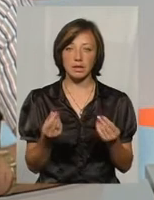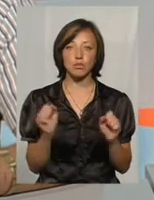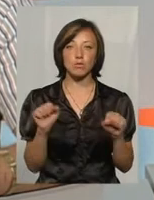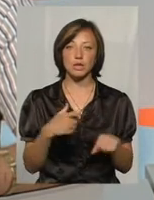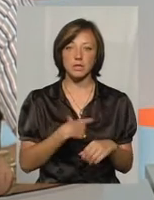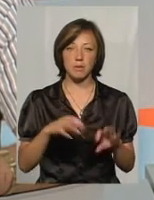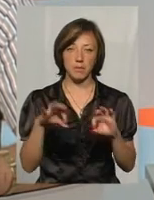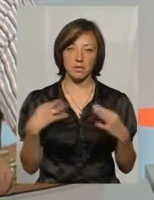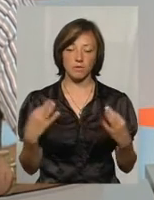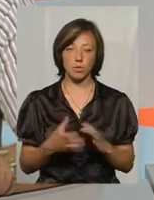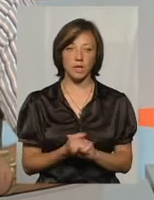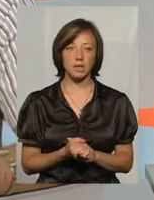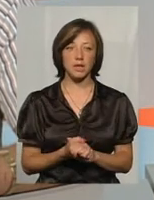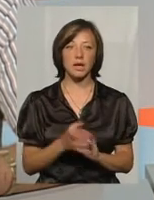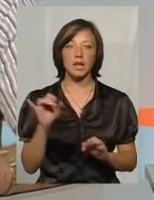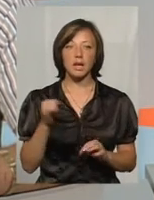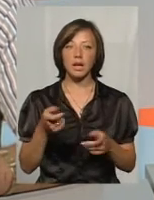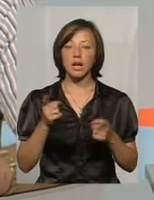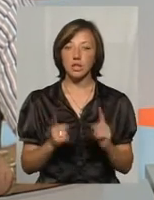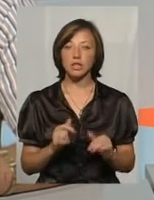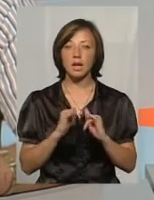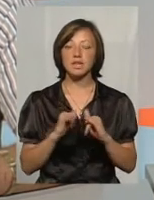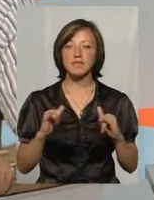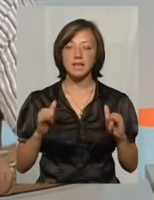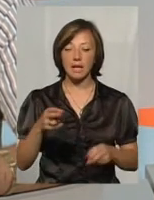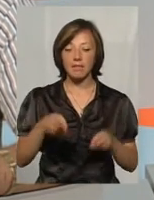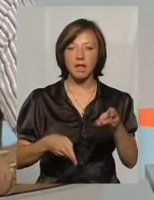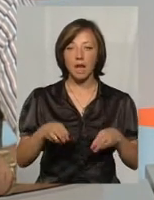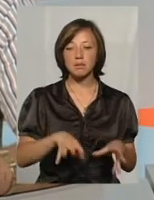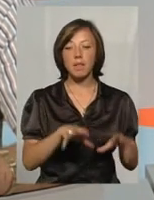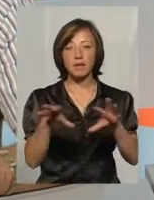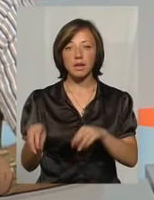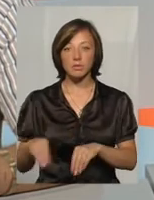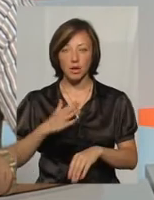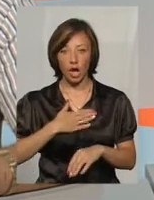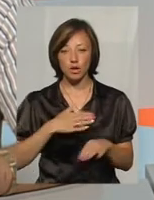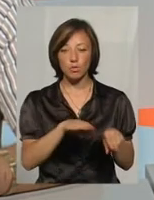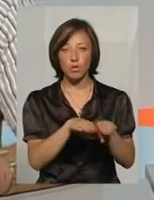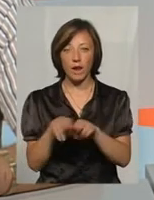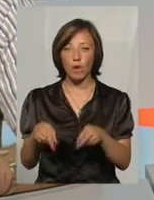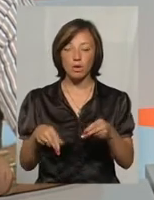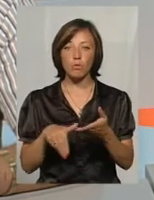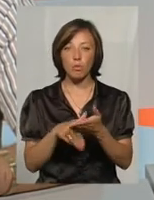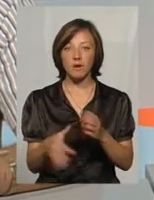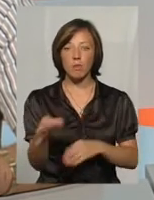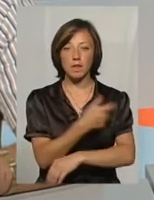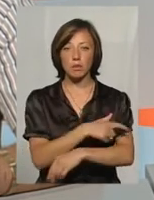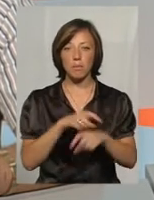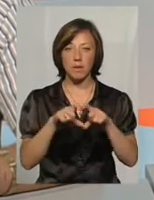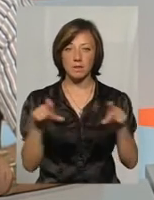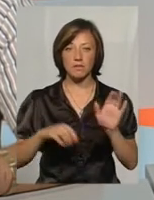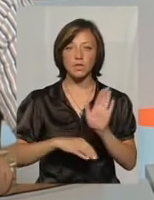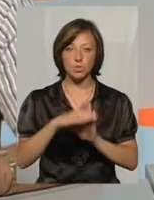можемо себе позволити. і, звісно, розвиття трансплантції при нашому рівні хірургічної допомоги в областній больніці дуже